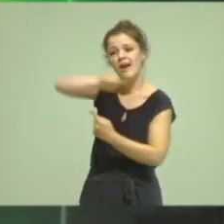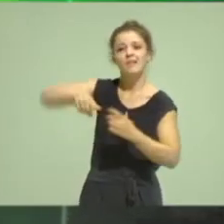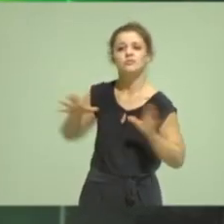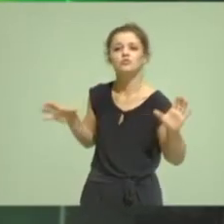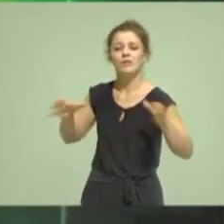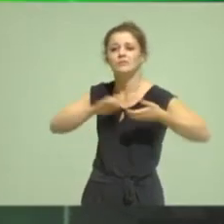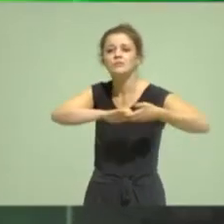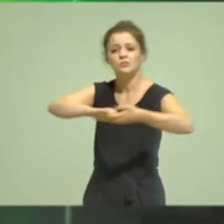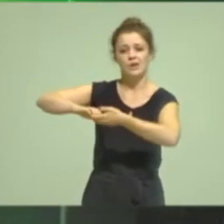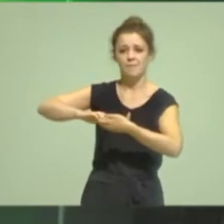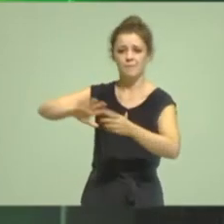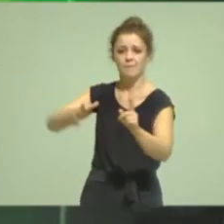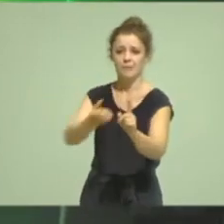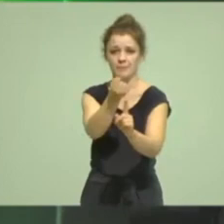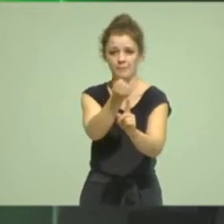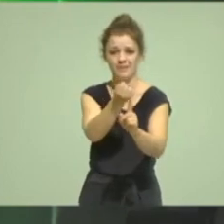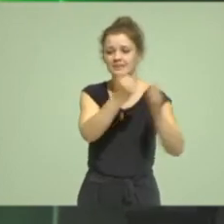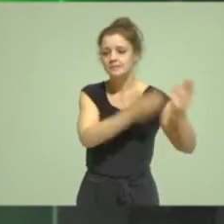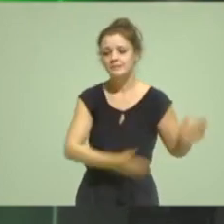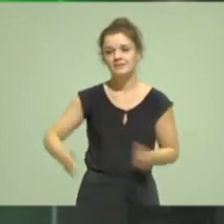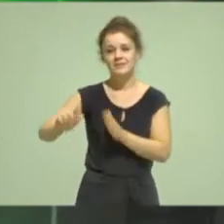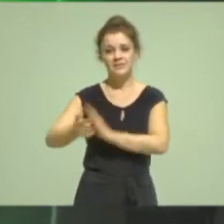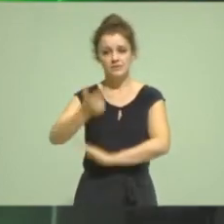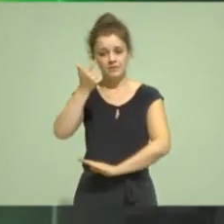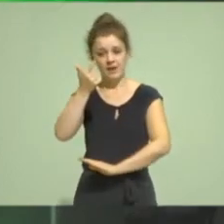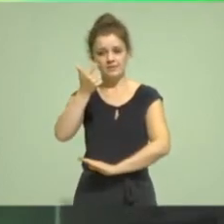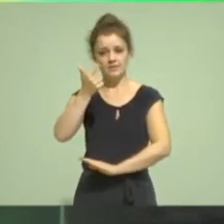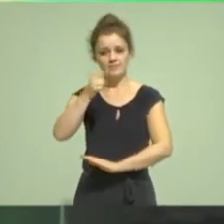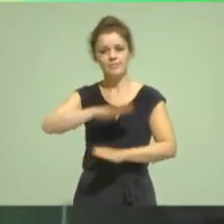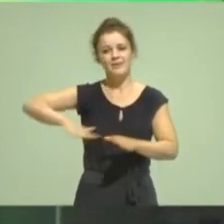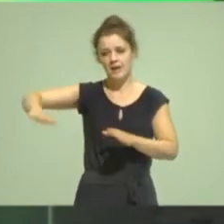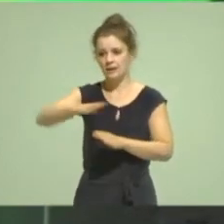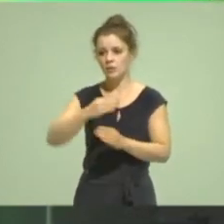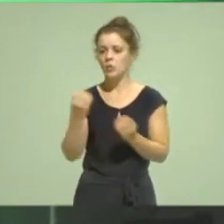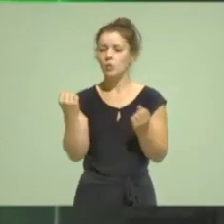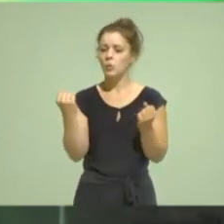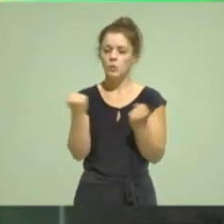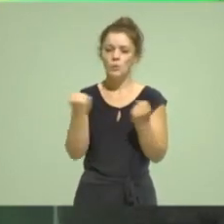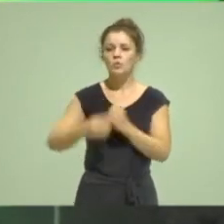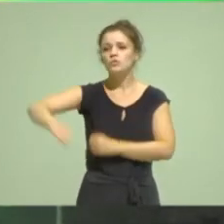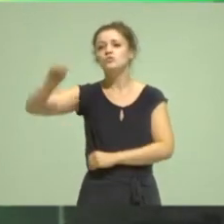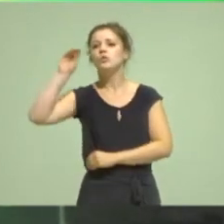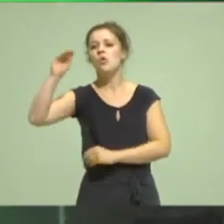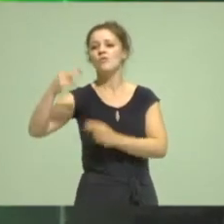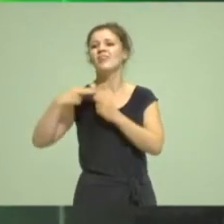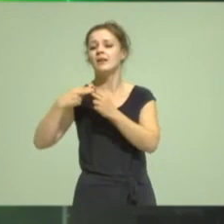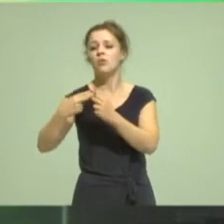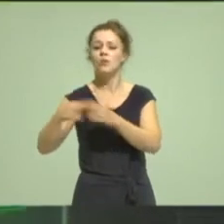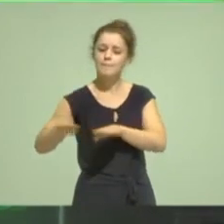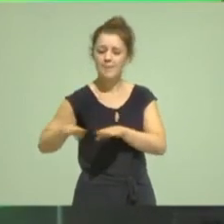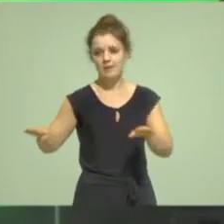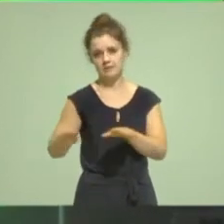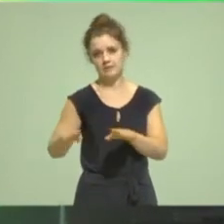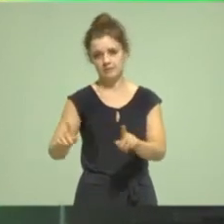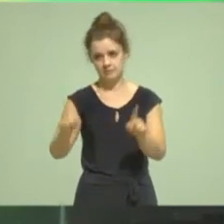Bereich, der für die Freiheitsräume der zukünftigen Generationen elementar ist. Das ist, wir uns jetzt heute darum kümmern,